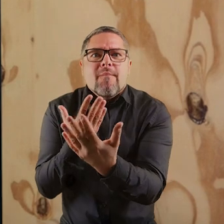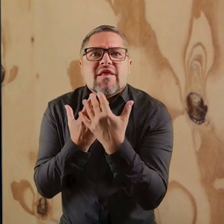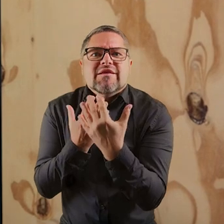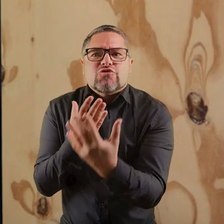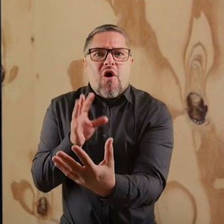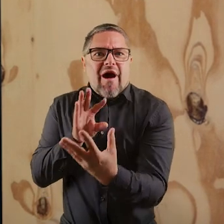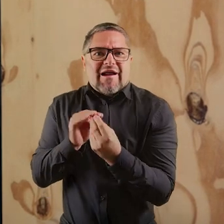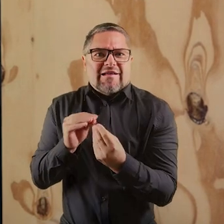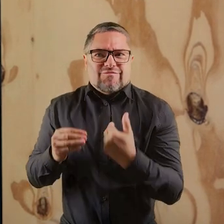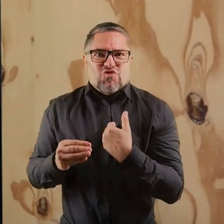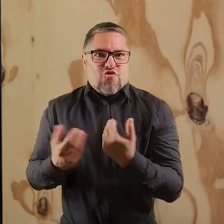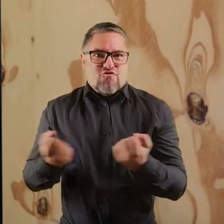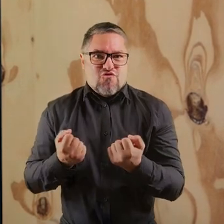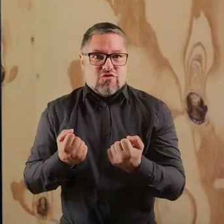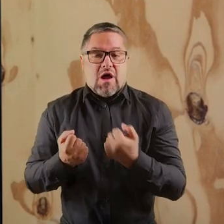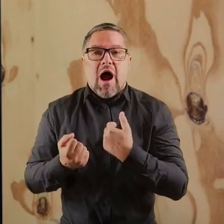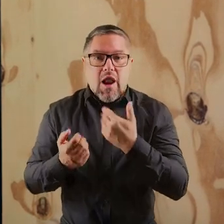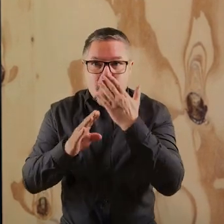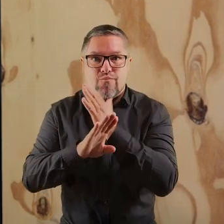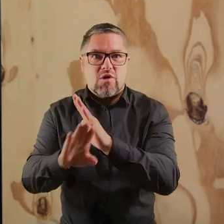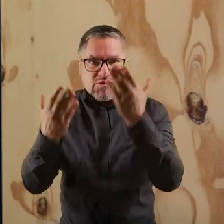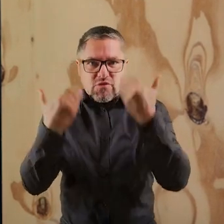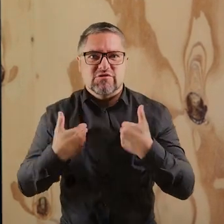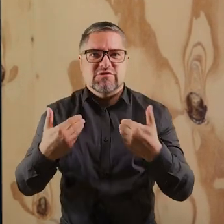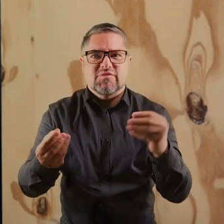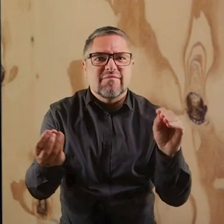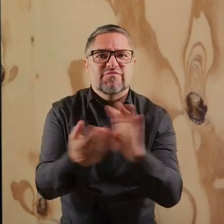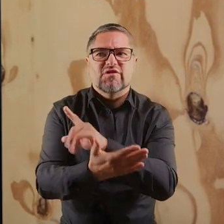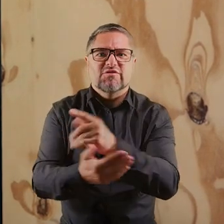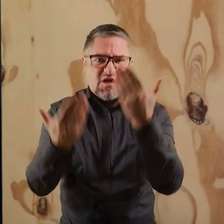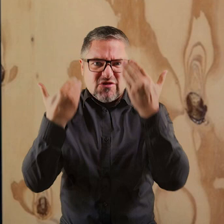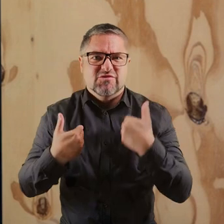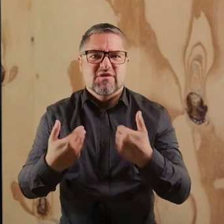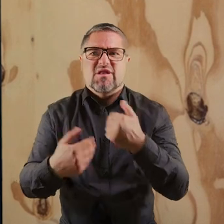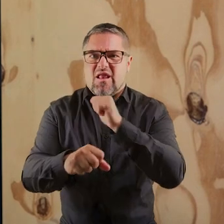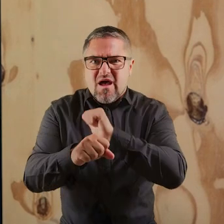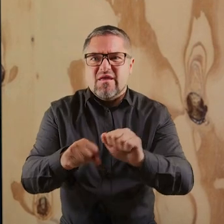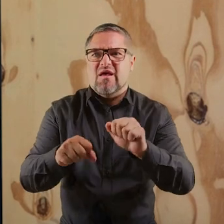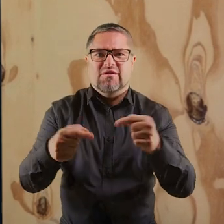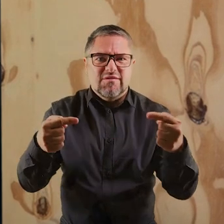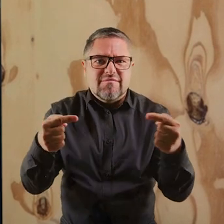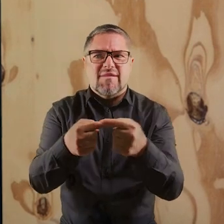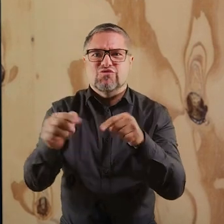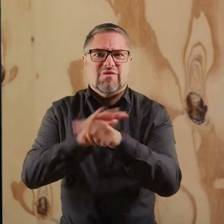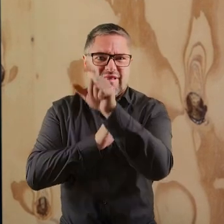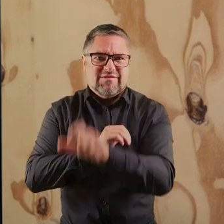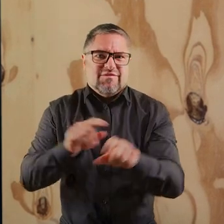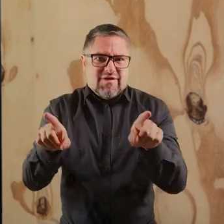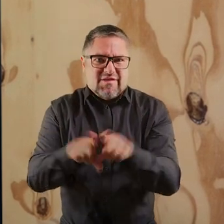ale jednocześnie pozwalały oswajać ten szpital i trochę pokazywać tym mojemu dziecku, że on jest też sprzyjający jemu.